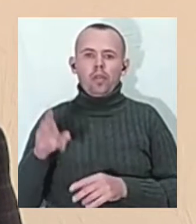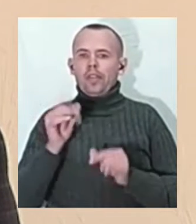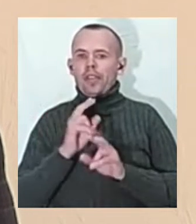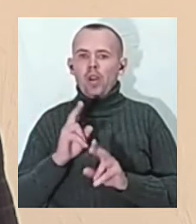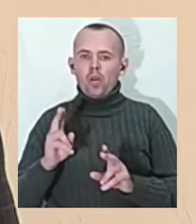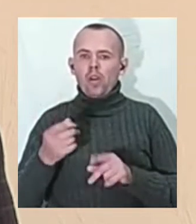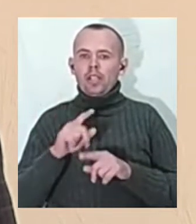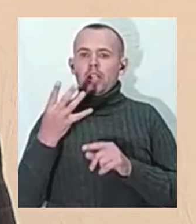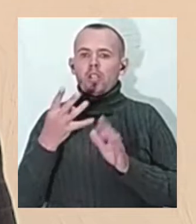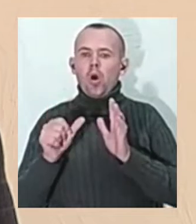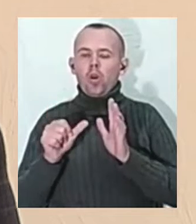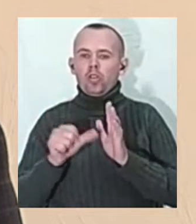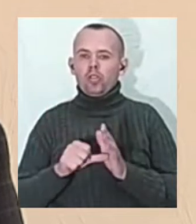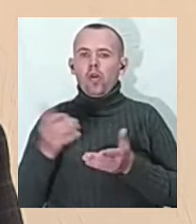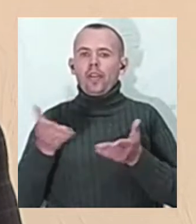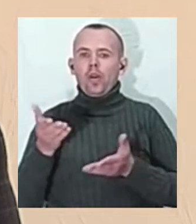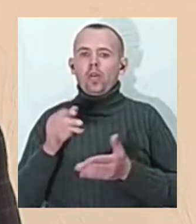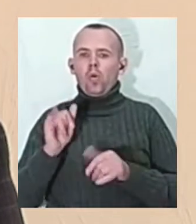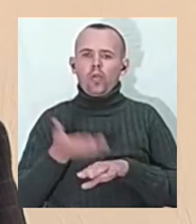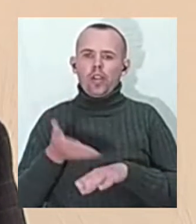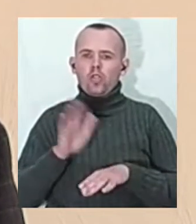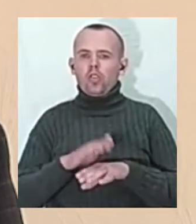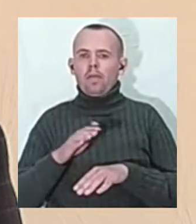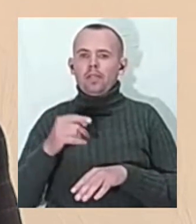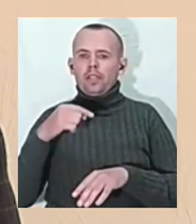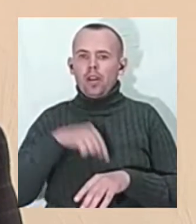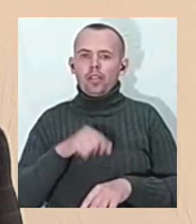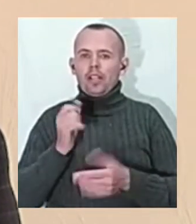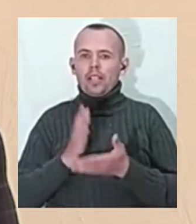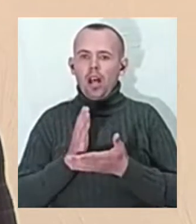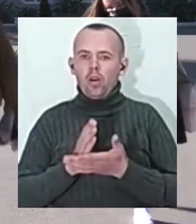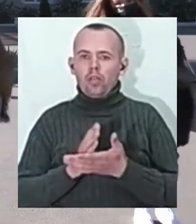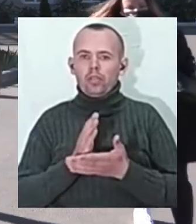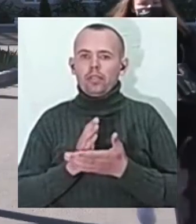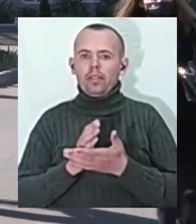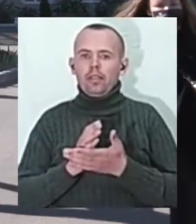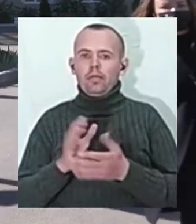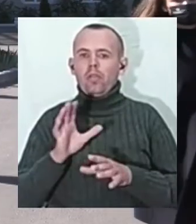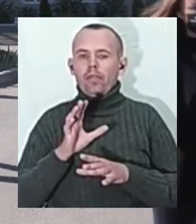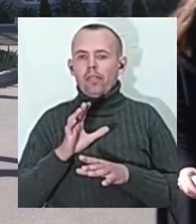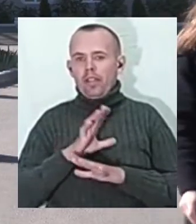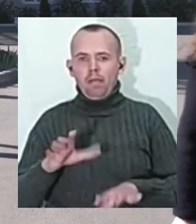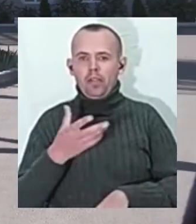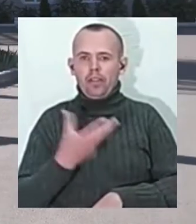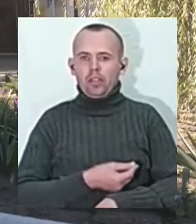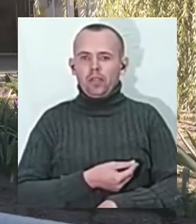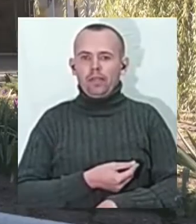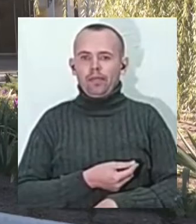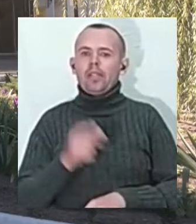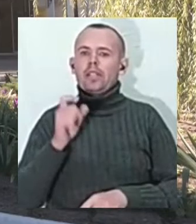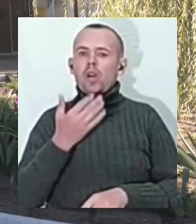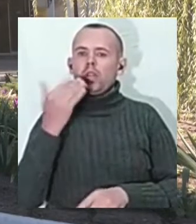які у важкому стані знаходяться, не вакциновані вони. За останню добу на Одесьчині